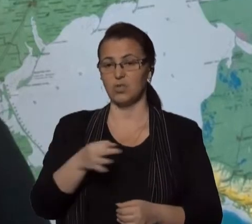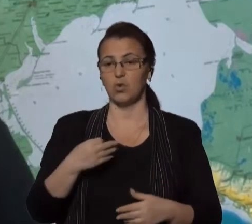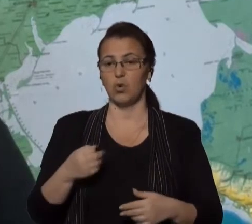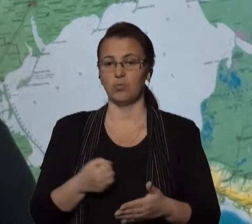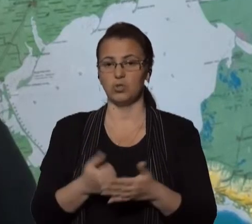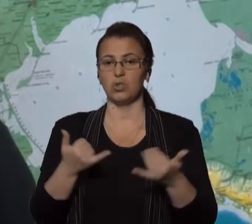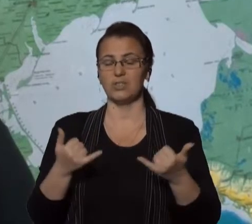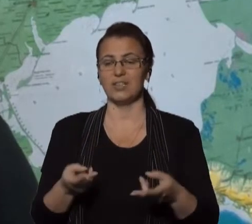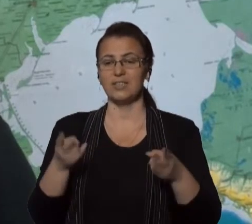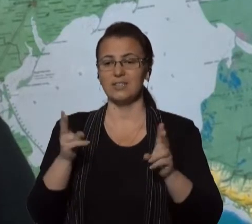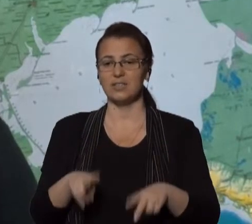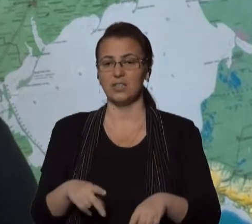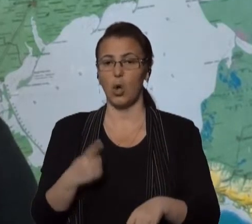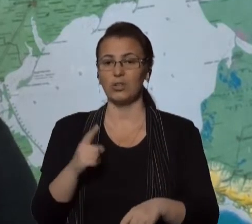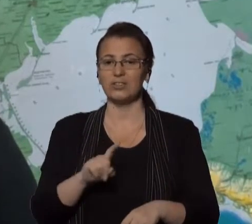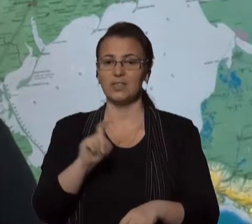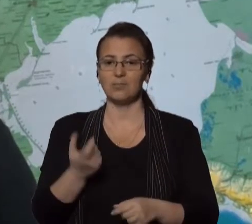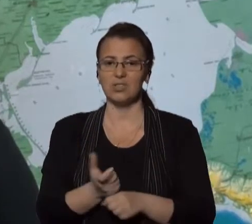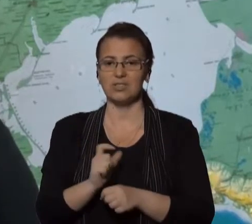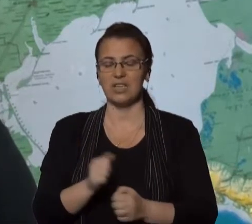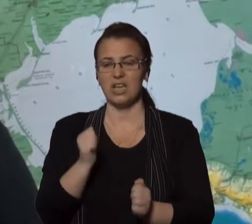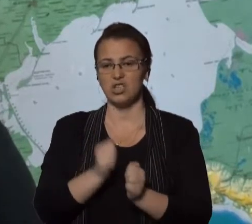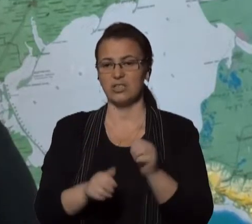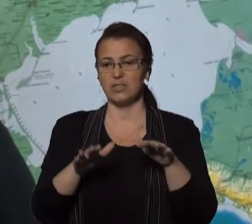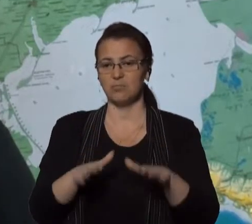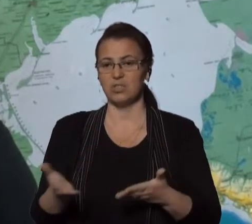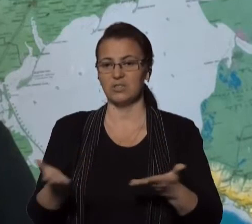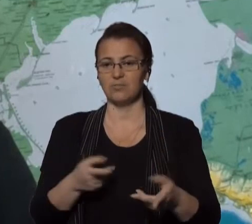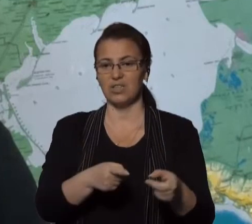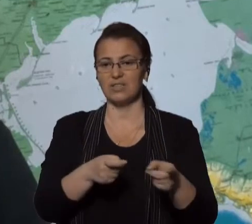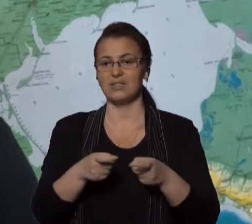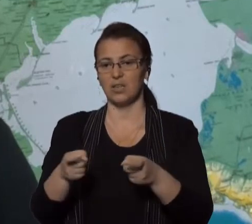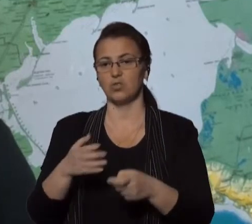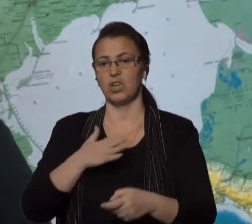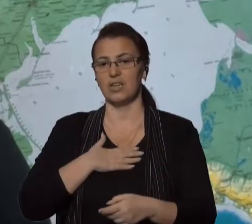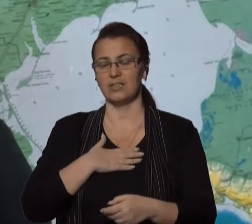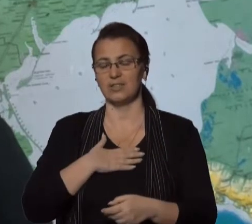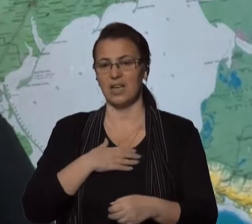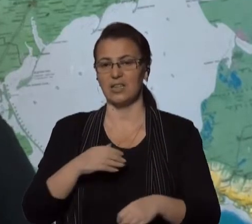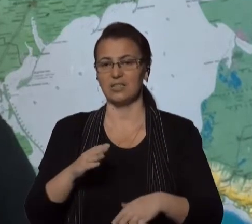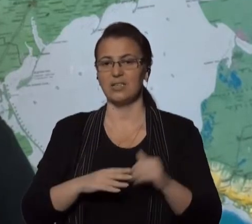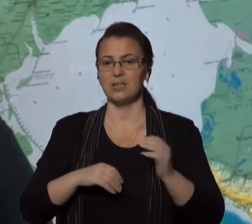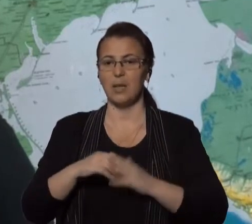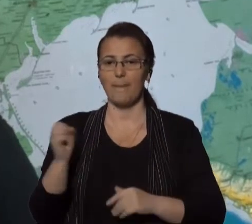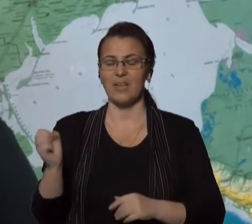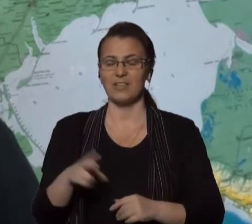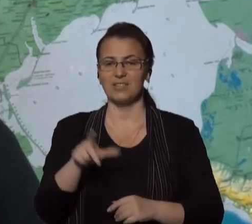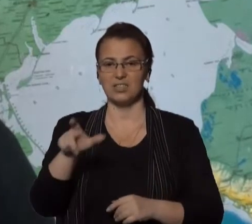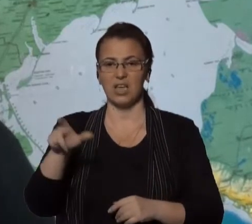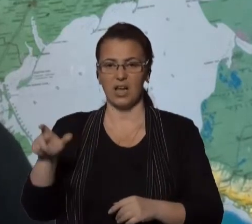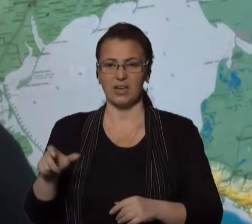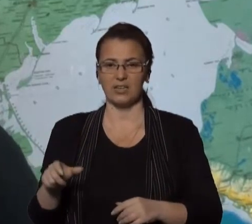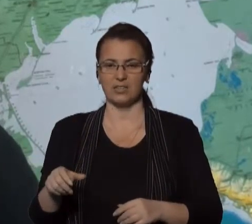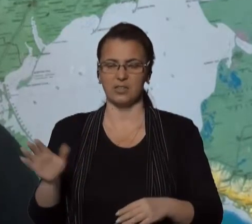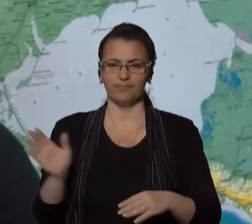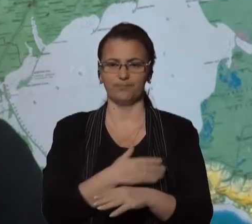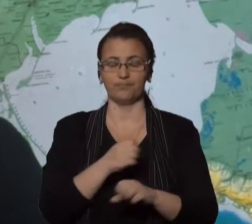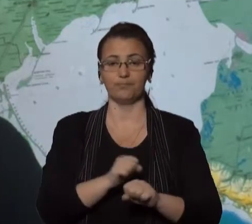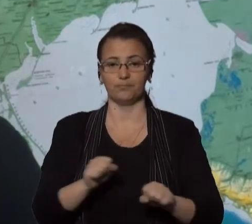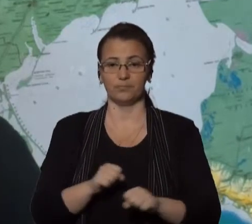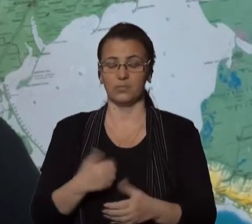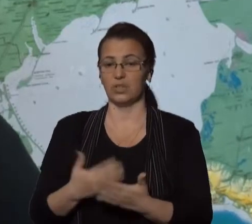одним з найчастішим місцям, де залучаються наші піотехнічні підрозділи. В Харківській